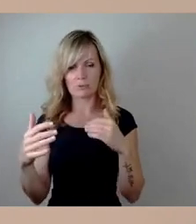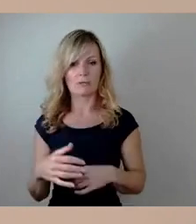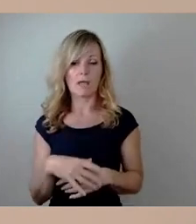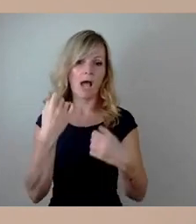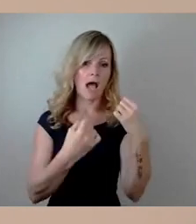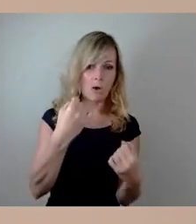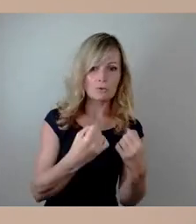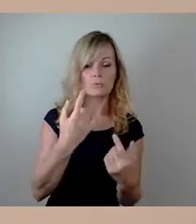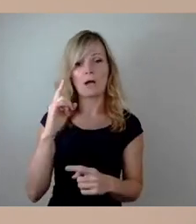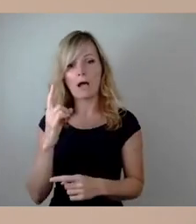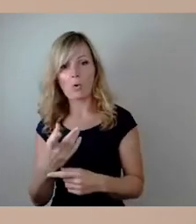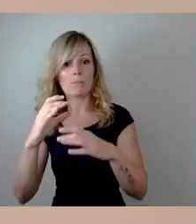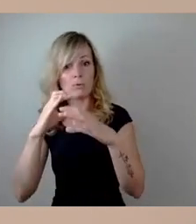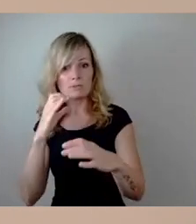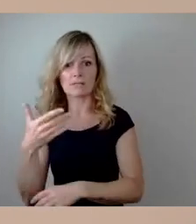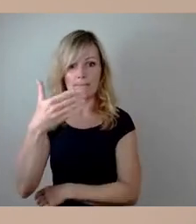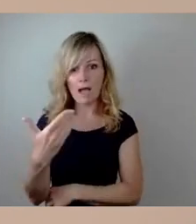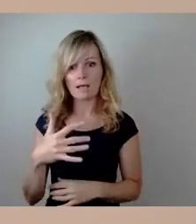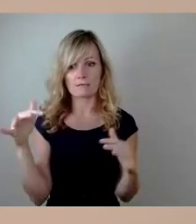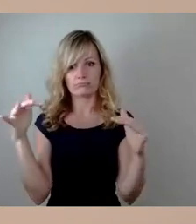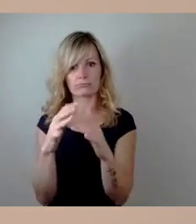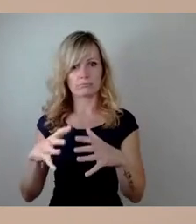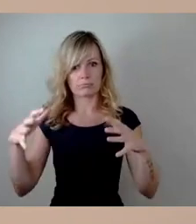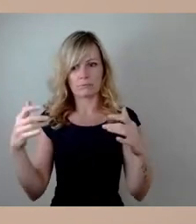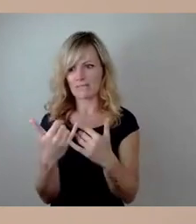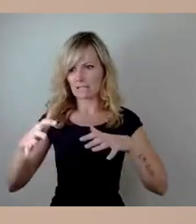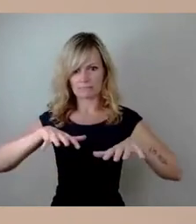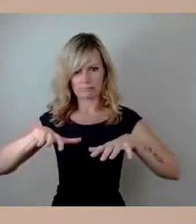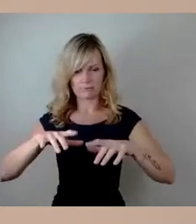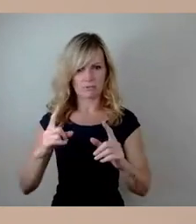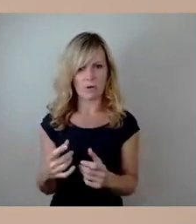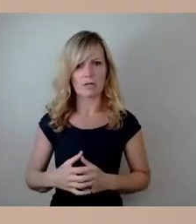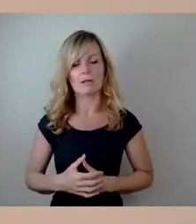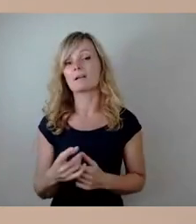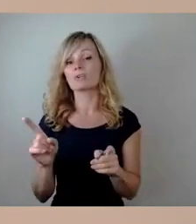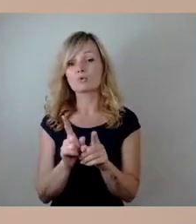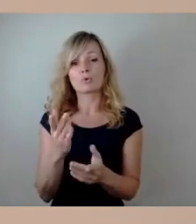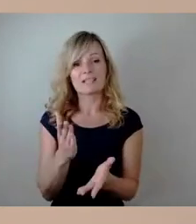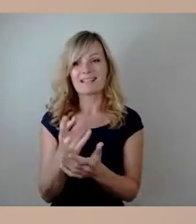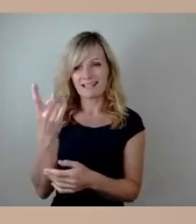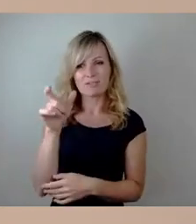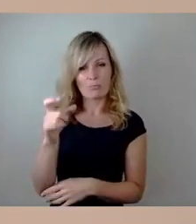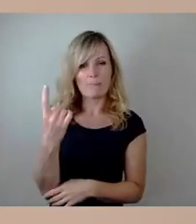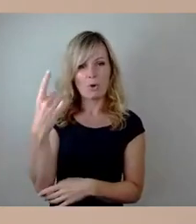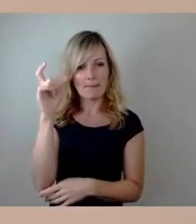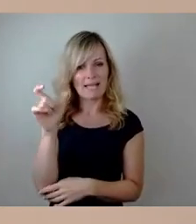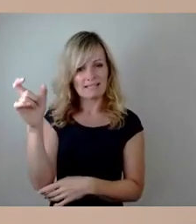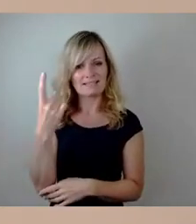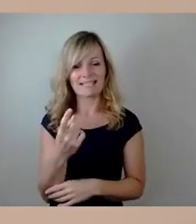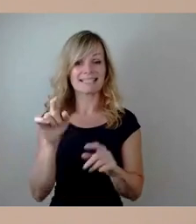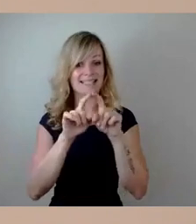auch bei Bus und Bahn, wie wir das bewältigen. Und darum ist, wie der Oberbürgermeister gesagt hat, natürlich auch beispielsweise das Thema Augustusbrücke